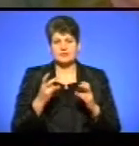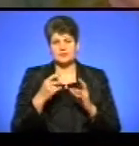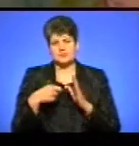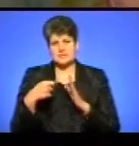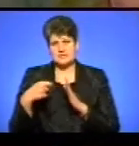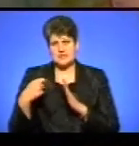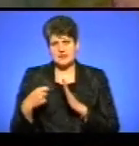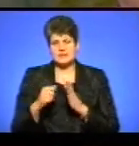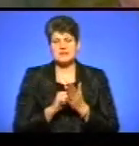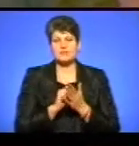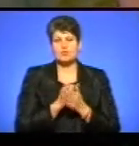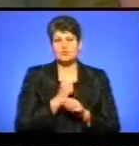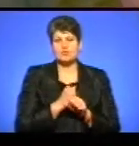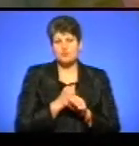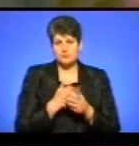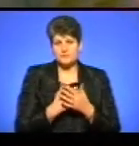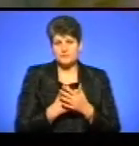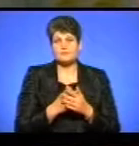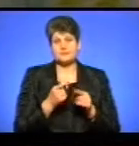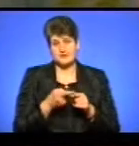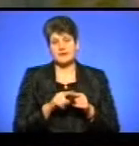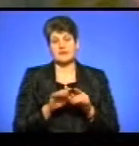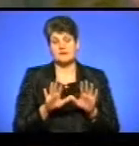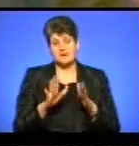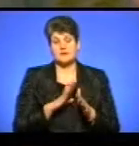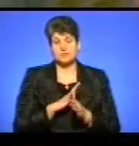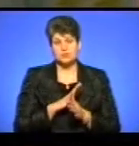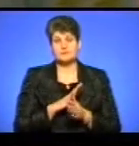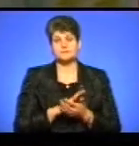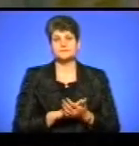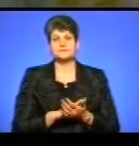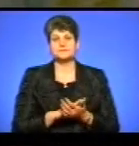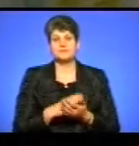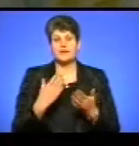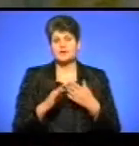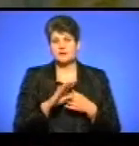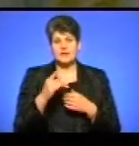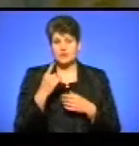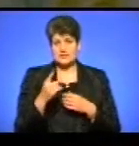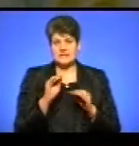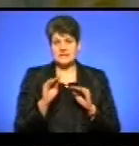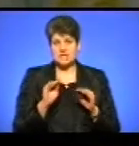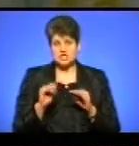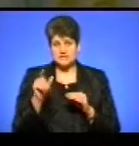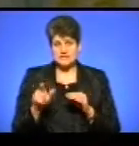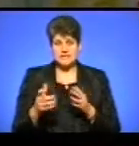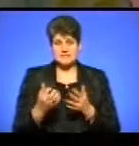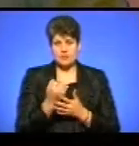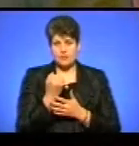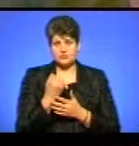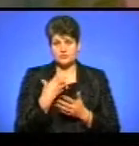дипломну роботу. Навіть такі варіанти були. Якщо не один режисер знаходить свого актора,